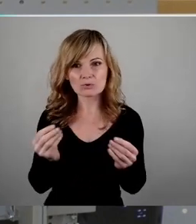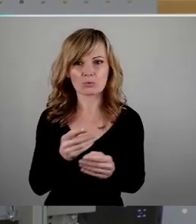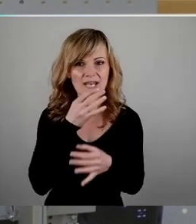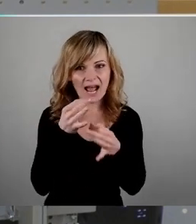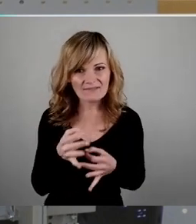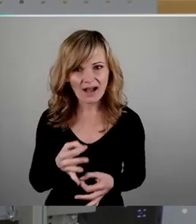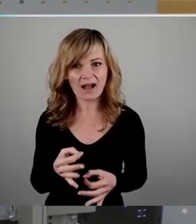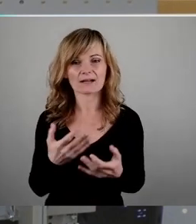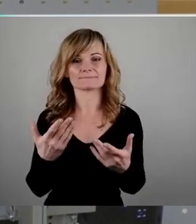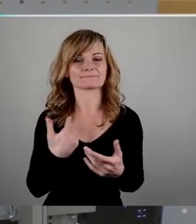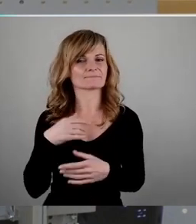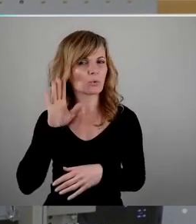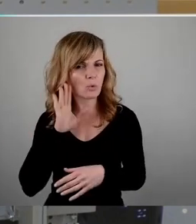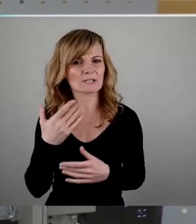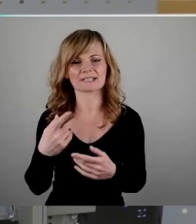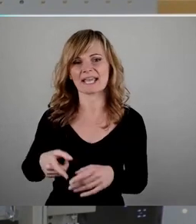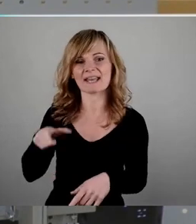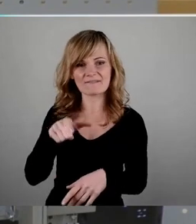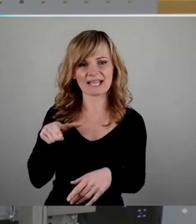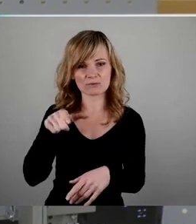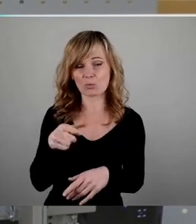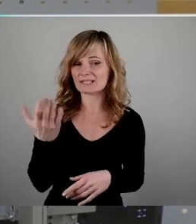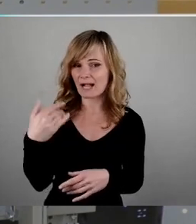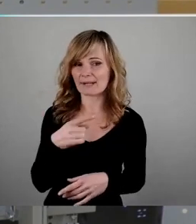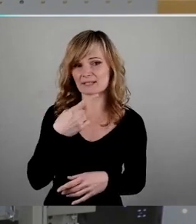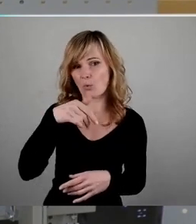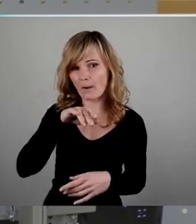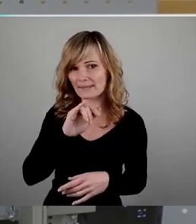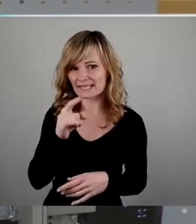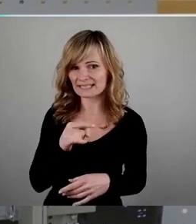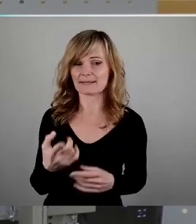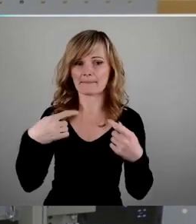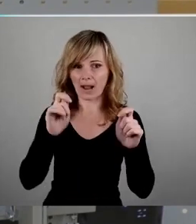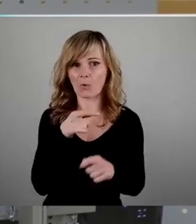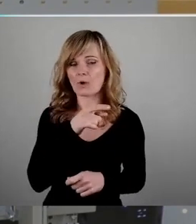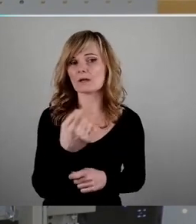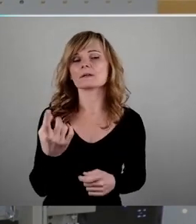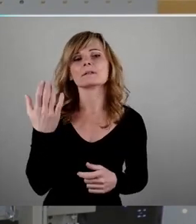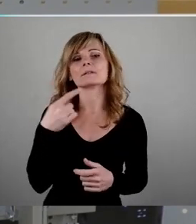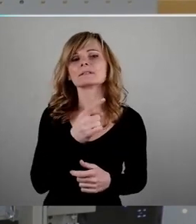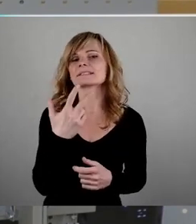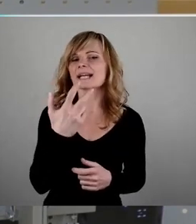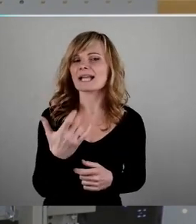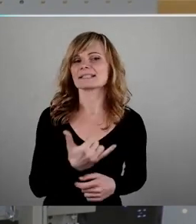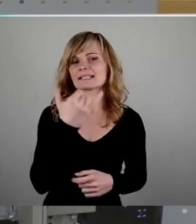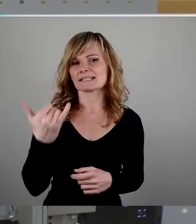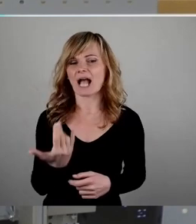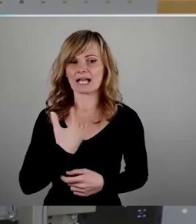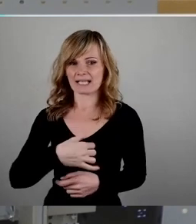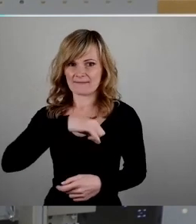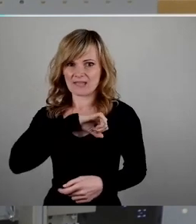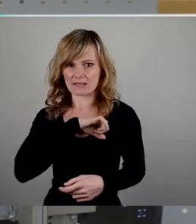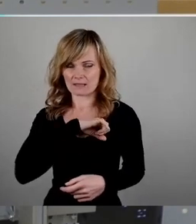Wir haben gehört, der Investor, der Gorbitz damals gebaut hat, hat 30 Jahre Gewinn rausgezogen.